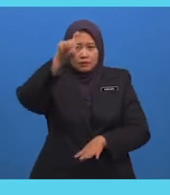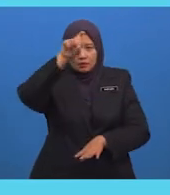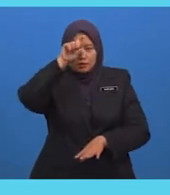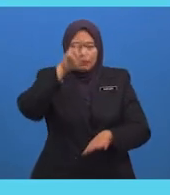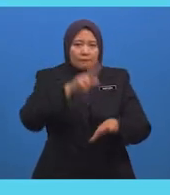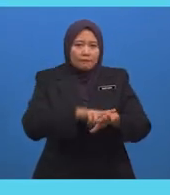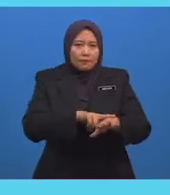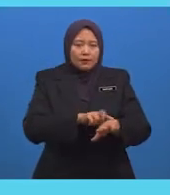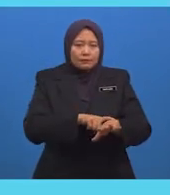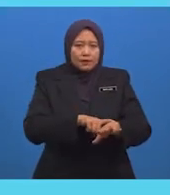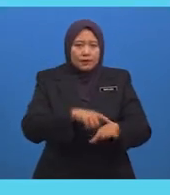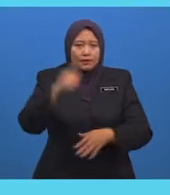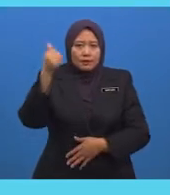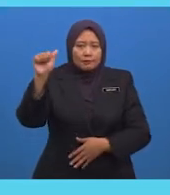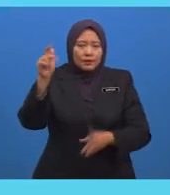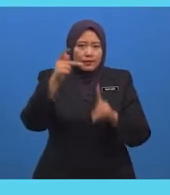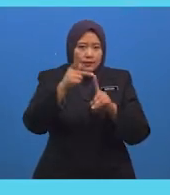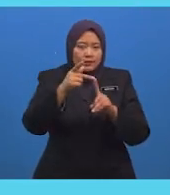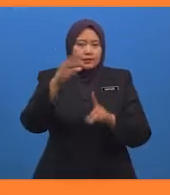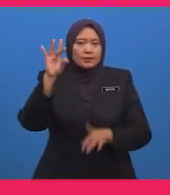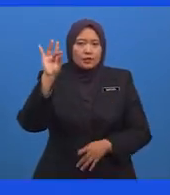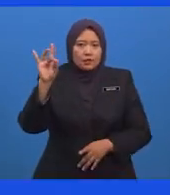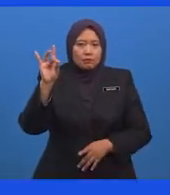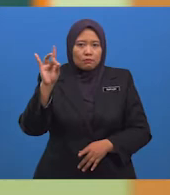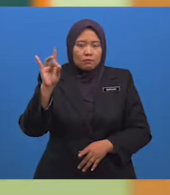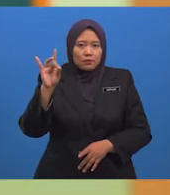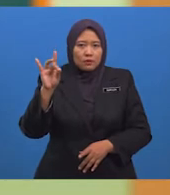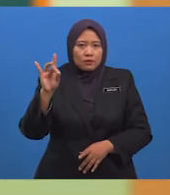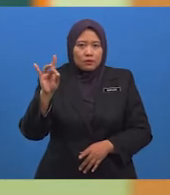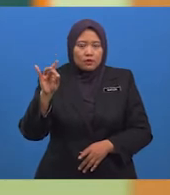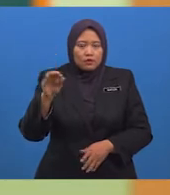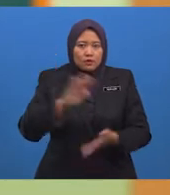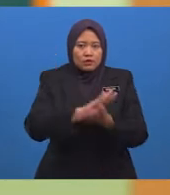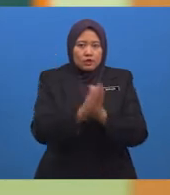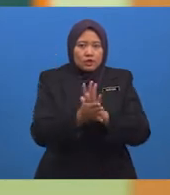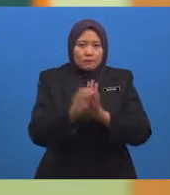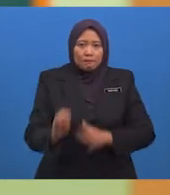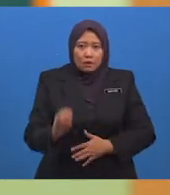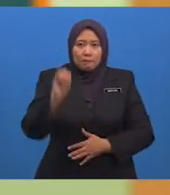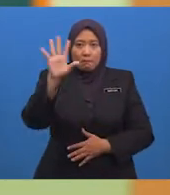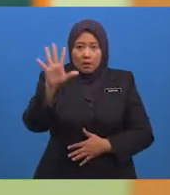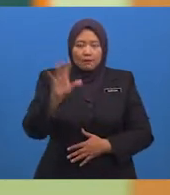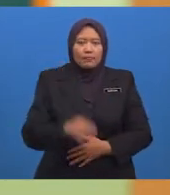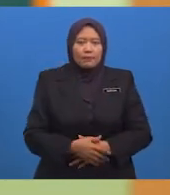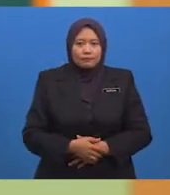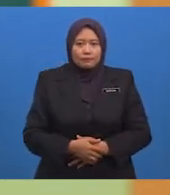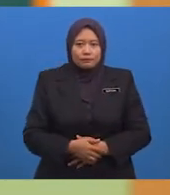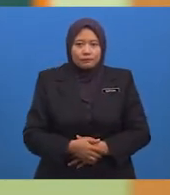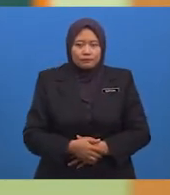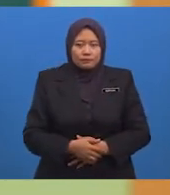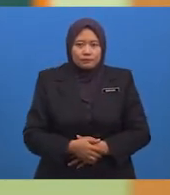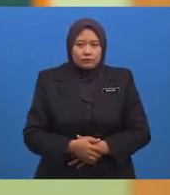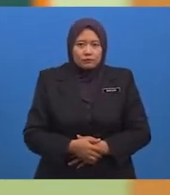Kelapan Masihi Para Pelajar Sekalian Tentunya Tidak Seronok